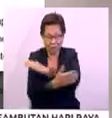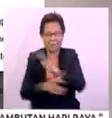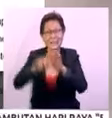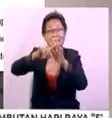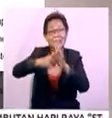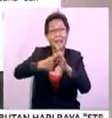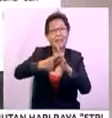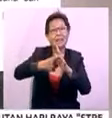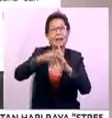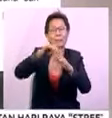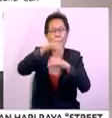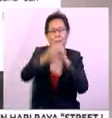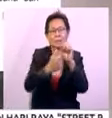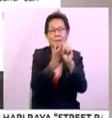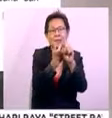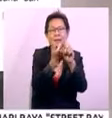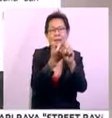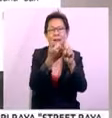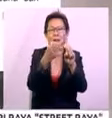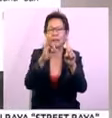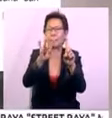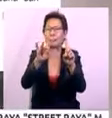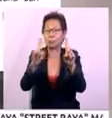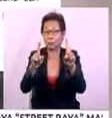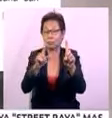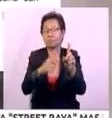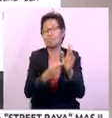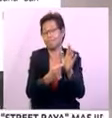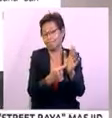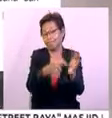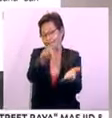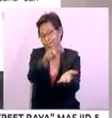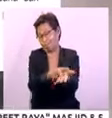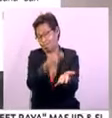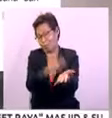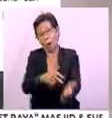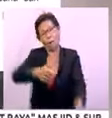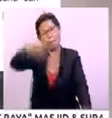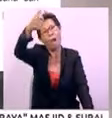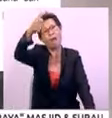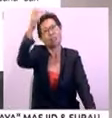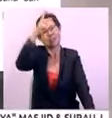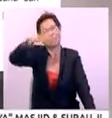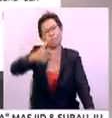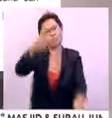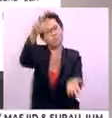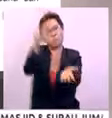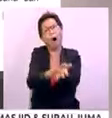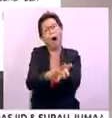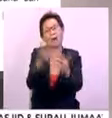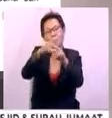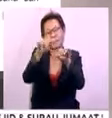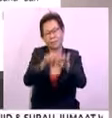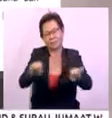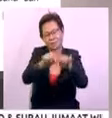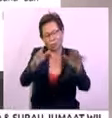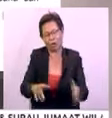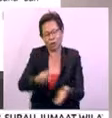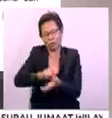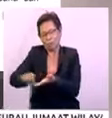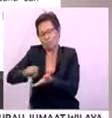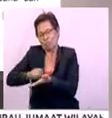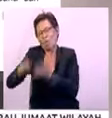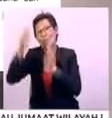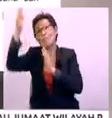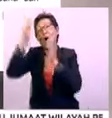diperkenalkan pada 1981 dan merupakan pengiktirafan tertinggi kerajaan kepada sastrawan yang menulis dalam